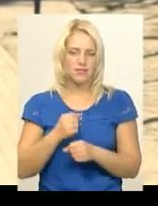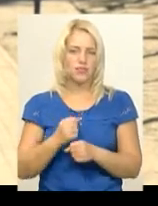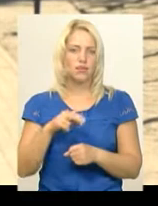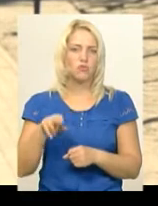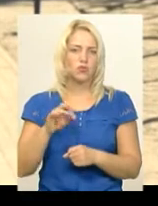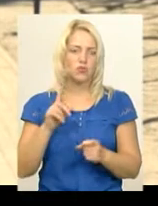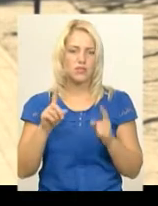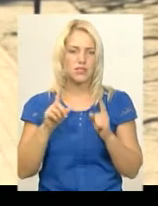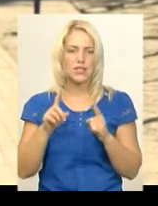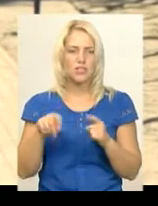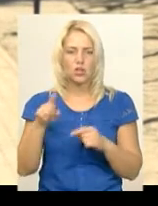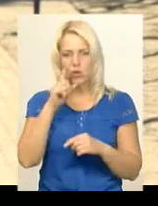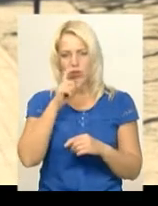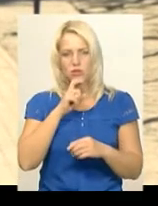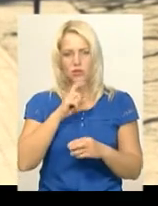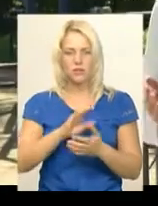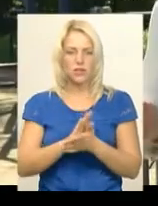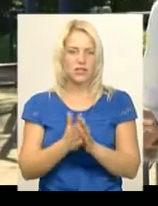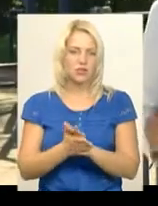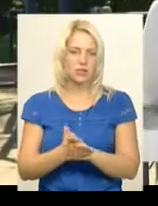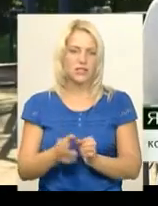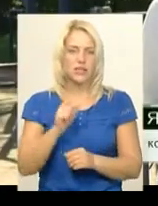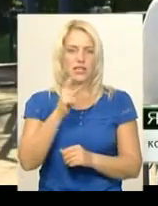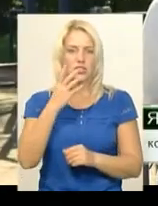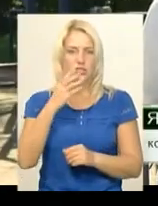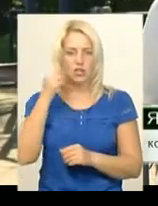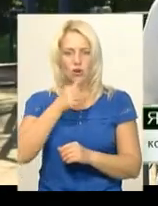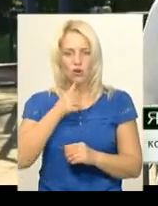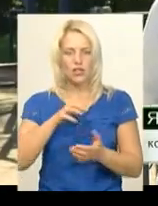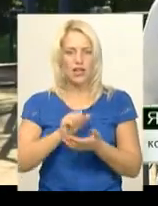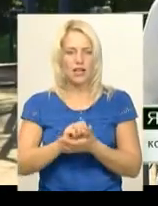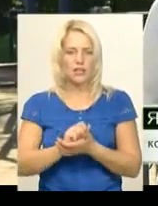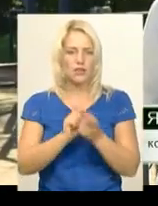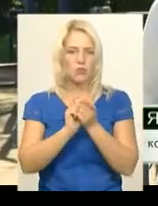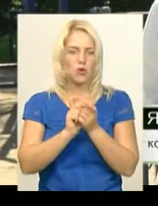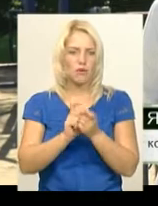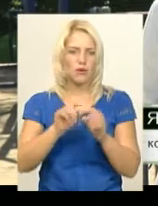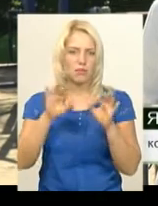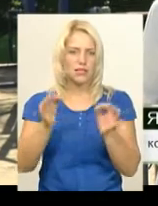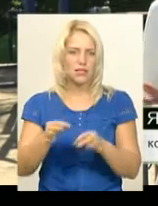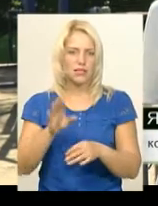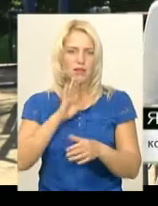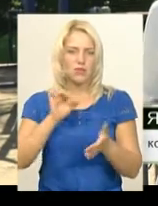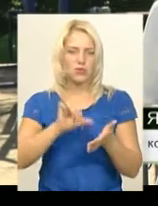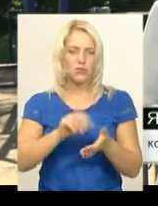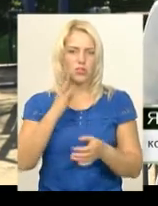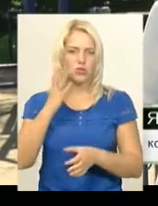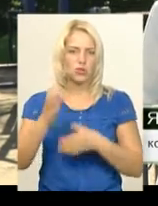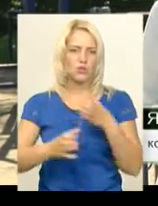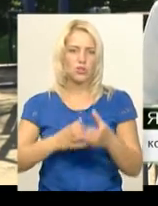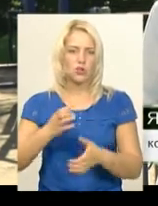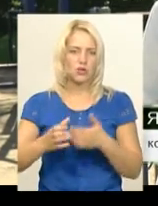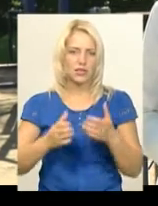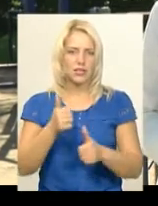якихось незрозумілих ситуацій. За 4 роки занять бойовими мистецтвами Аміна Гончар виступала на 4 міжнародних